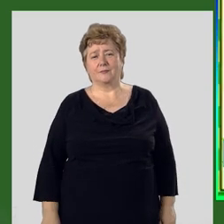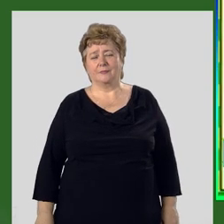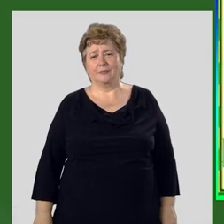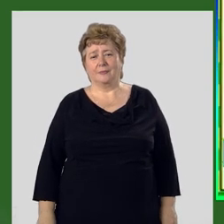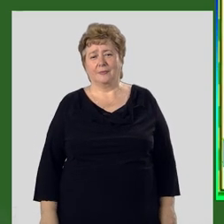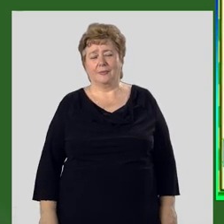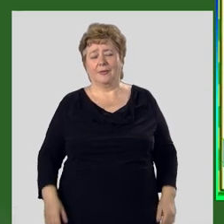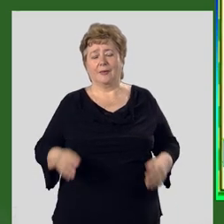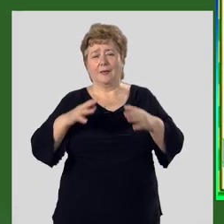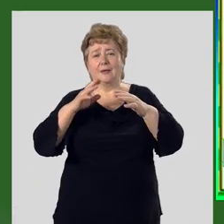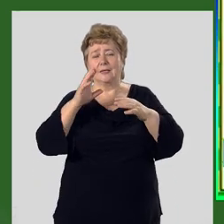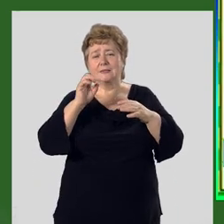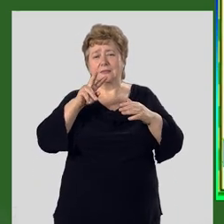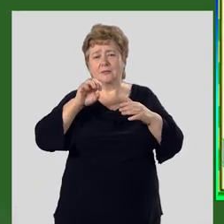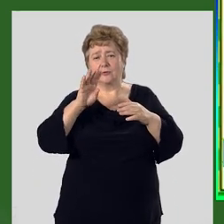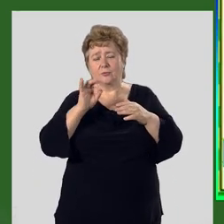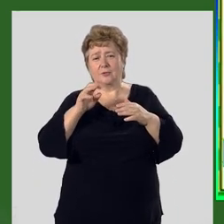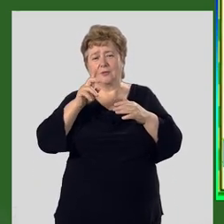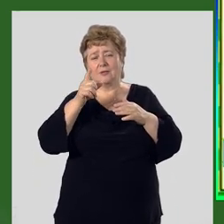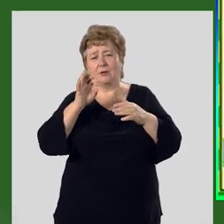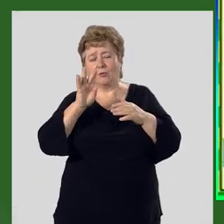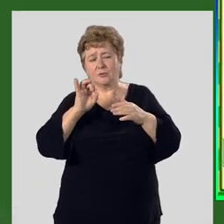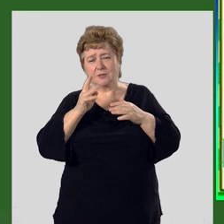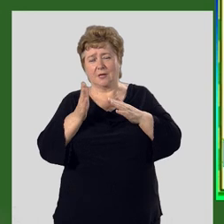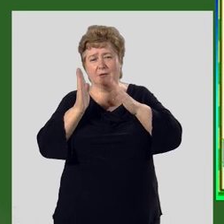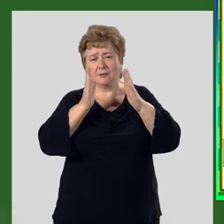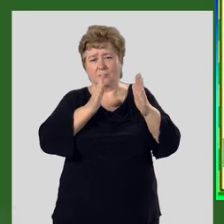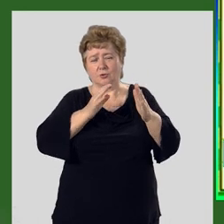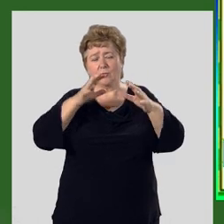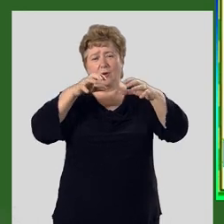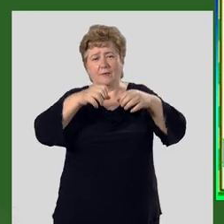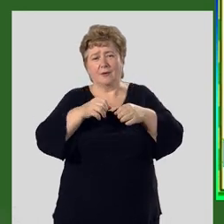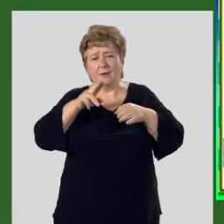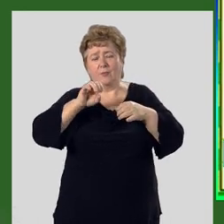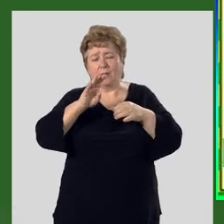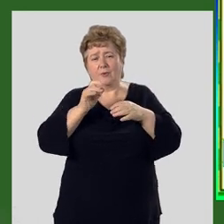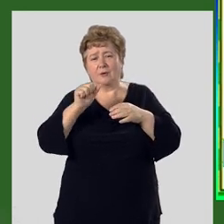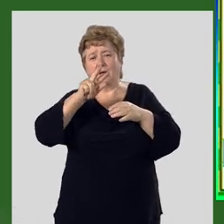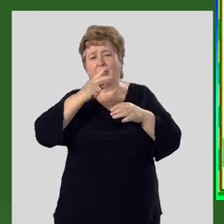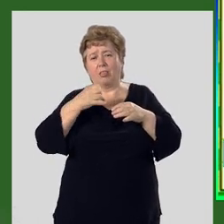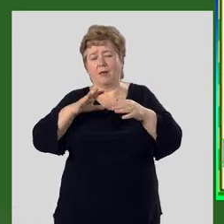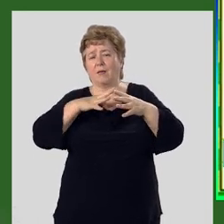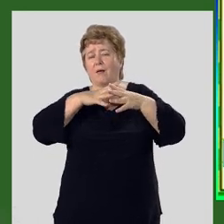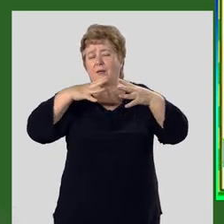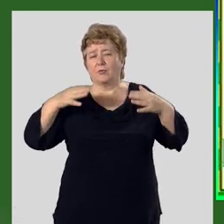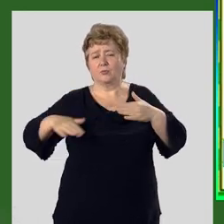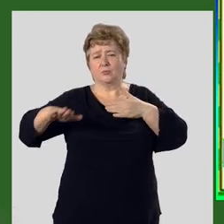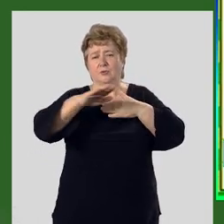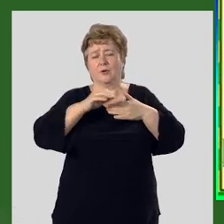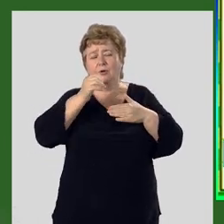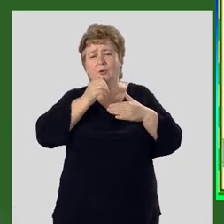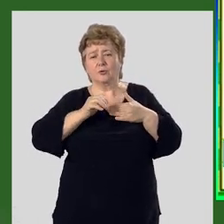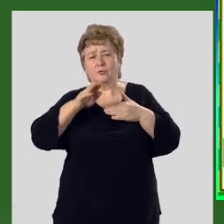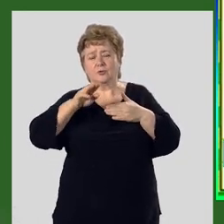В Силуре геоксинальный режим охватил Памира-Аллай и огромную территорию